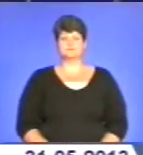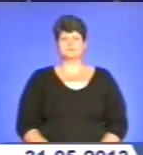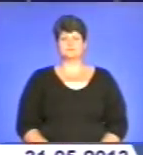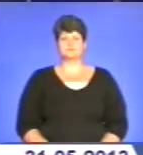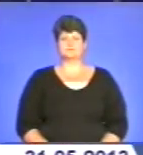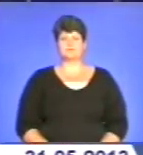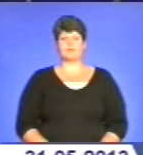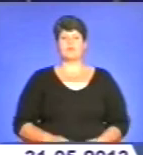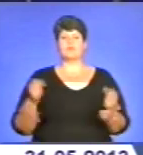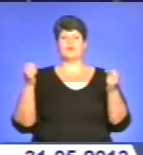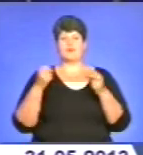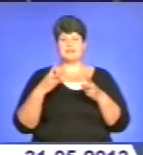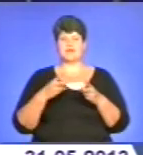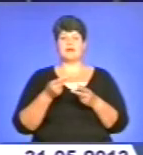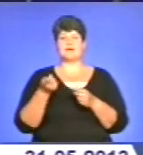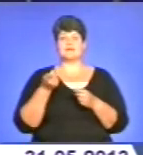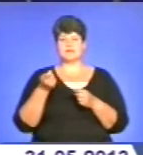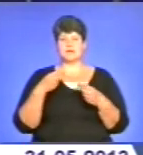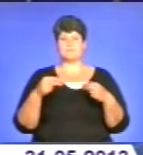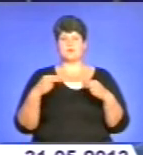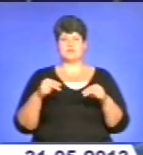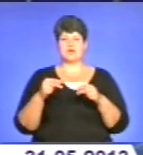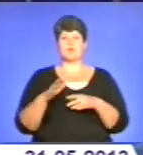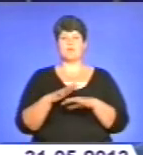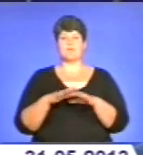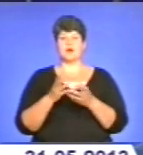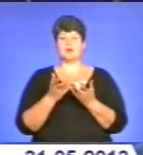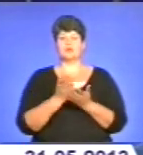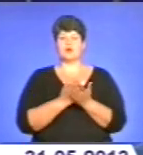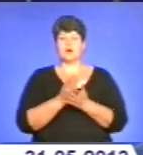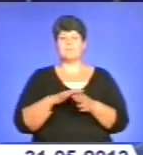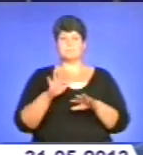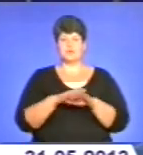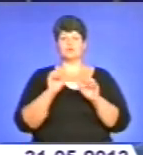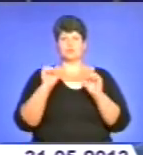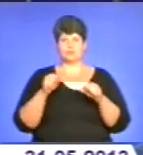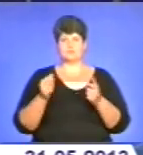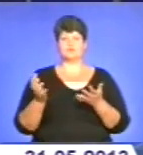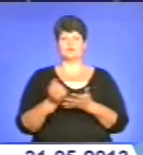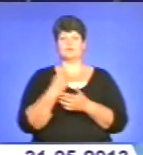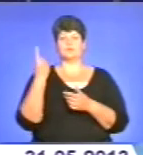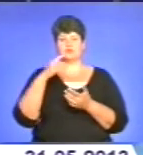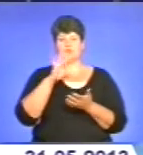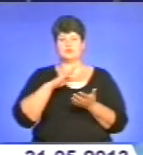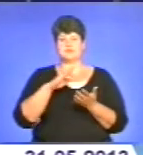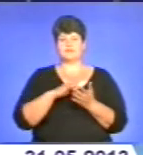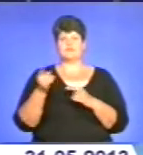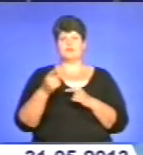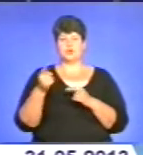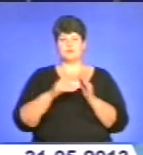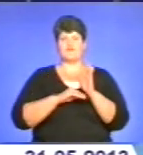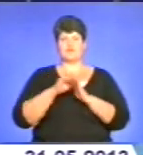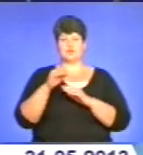Професію касира-продавця та оператора банку відтепер можна буде здобути в обласному центрі. У Тернопільському